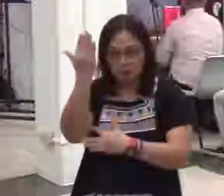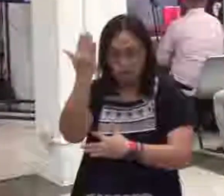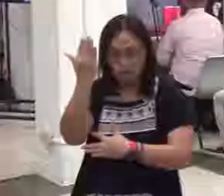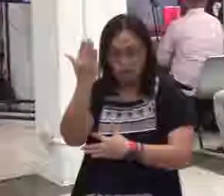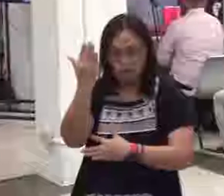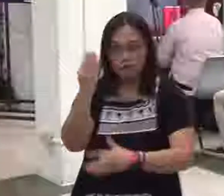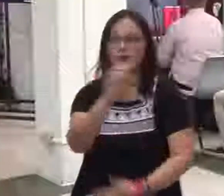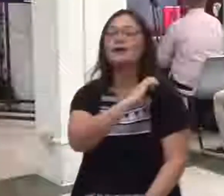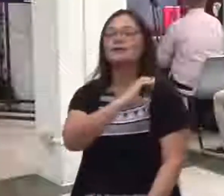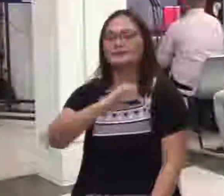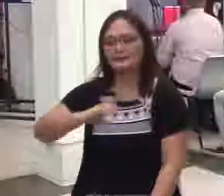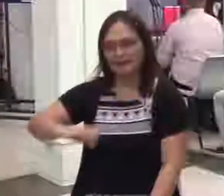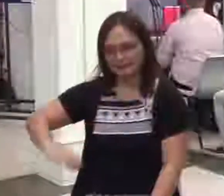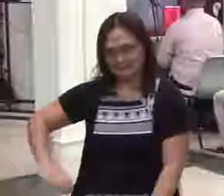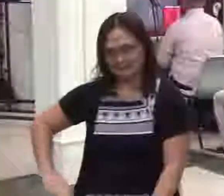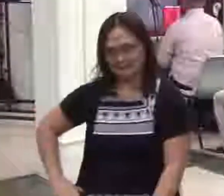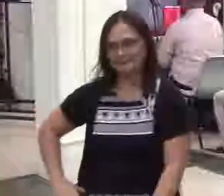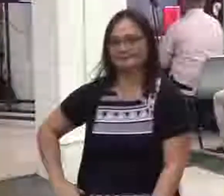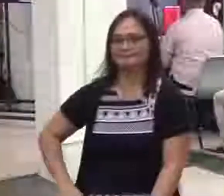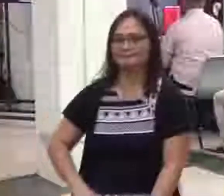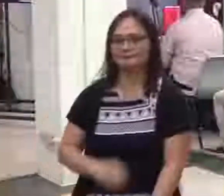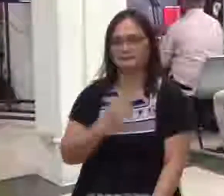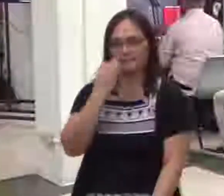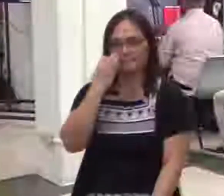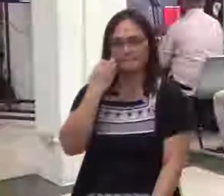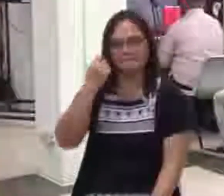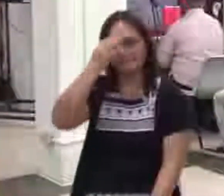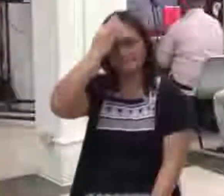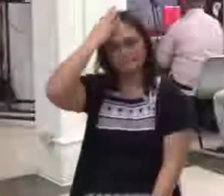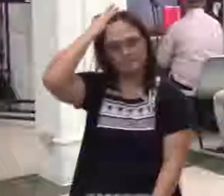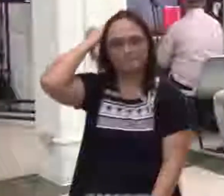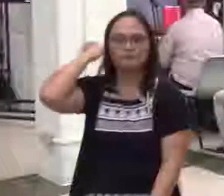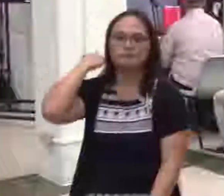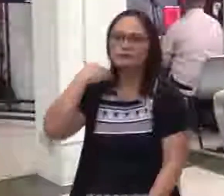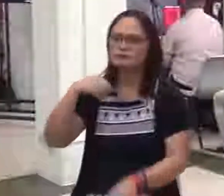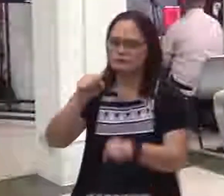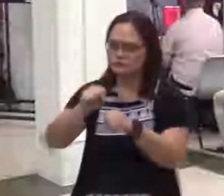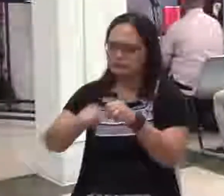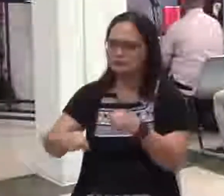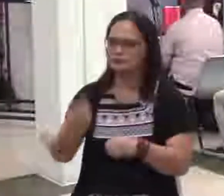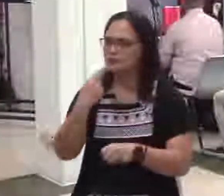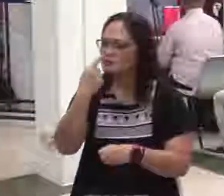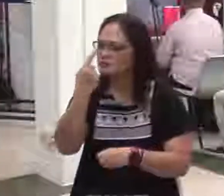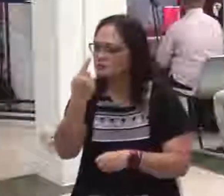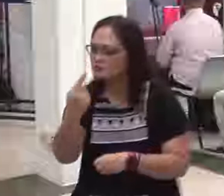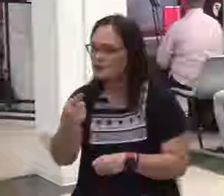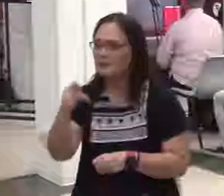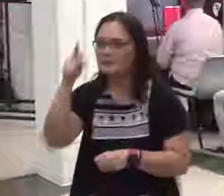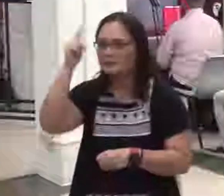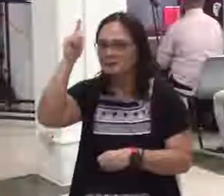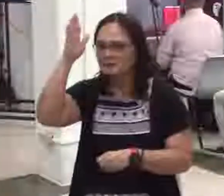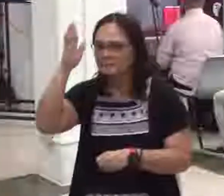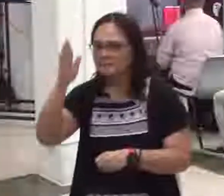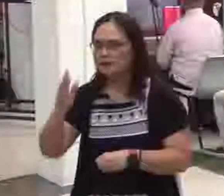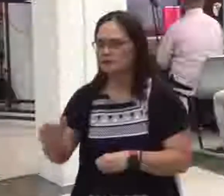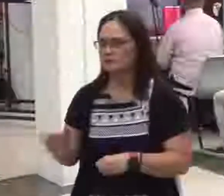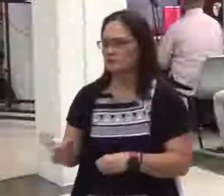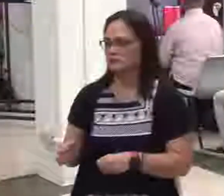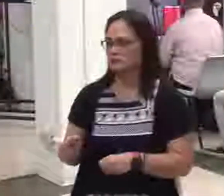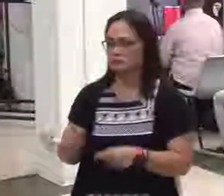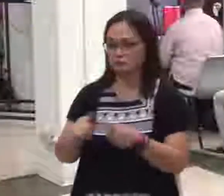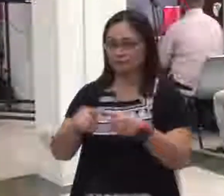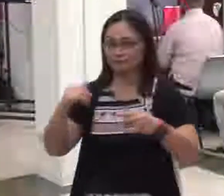bilin ko sa mga young people. Kung maaari lang, huwag kayong magkakaroon ng relationship sa unsaved.